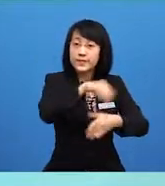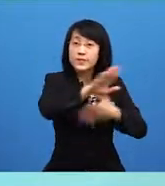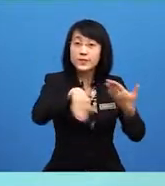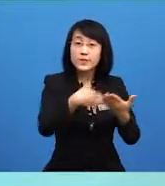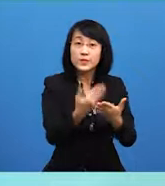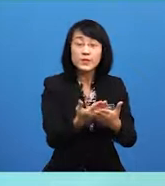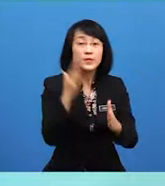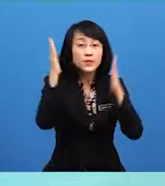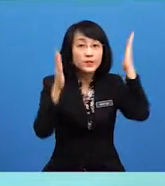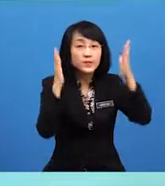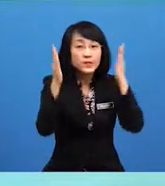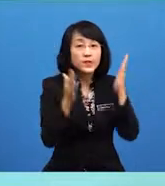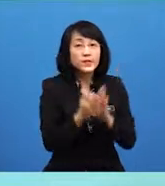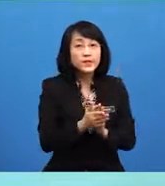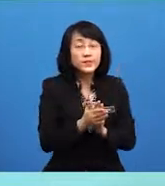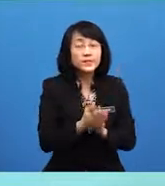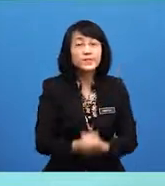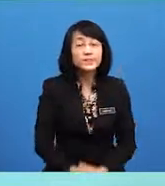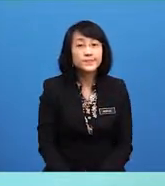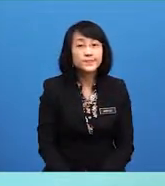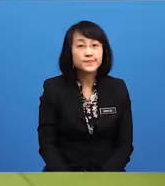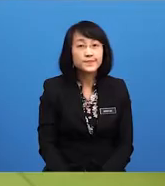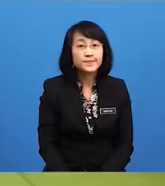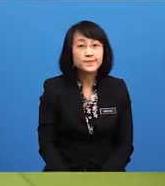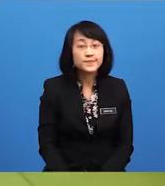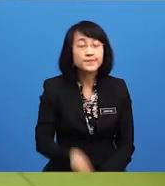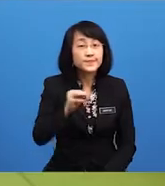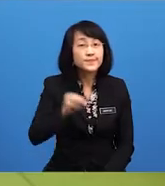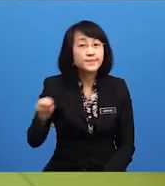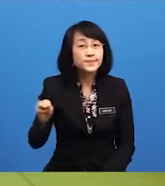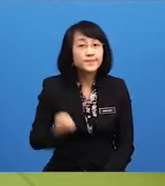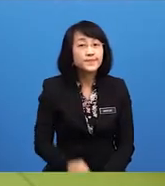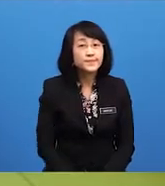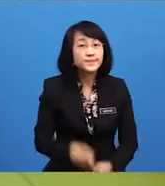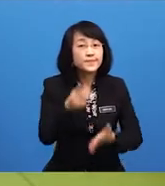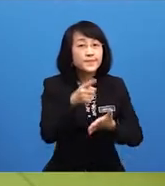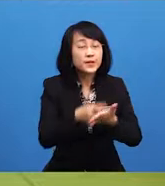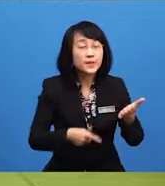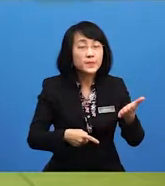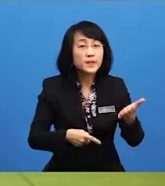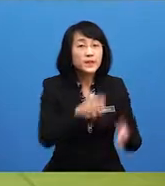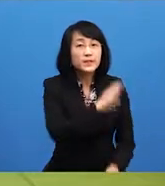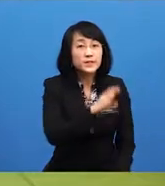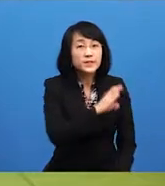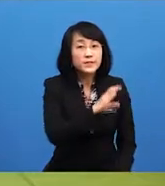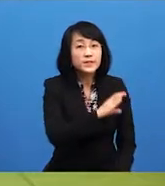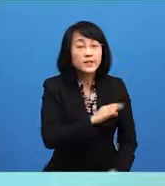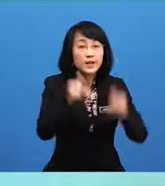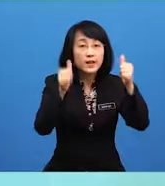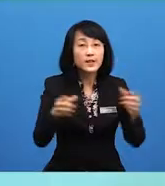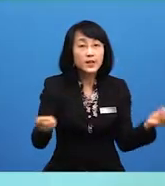yang digelar yang berhormat. Murid-murid, apakah kriteria ahli Dewan Rakyat?